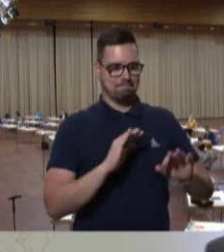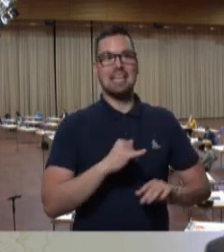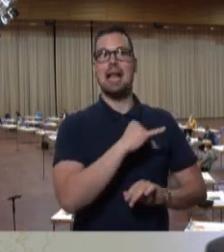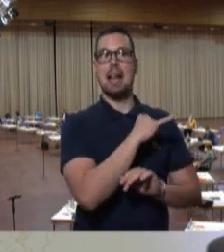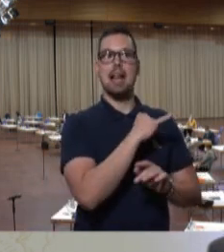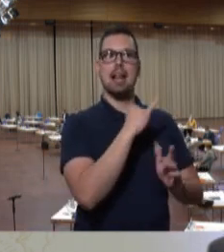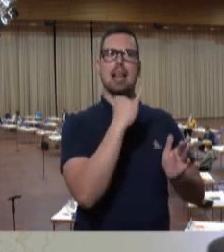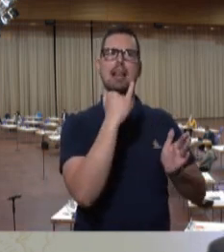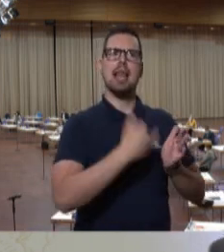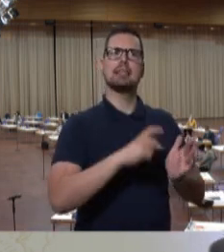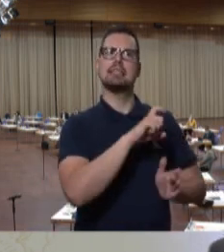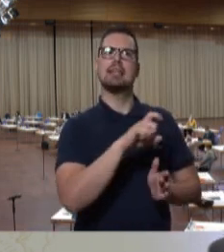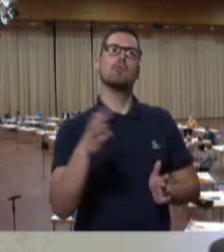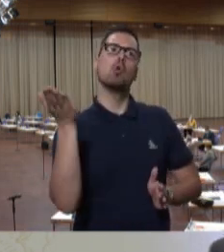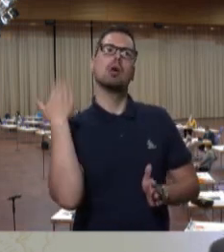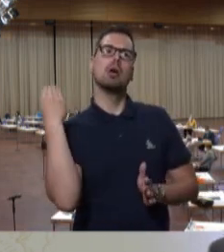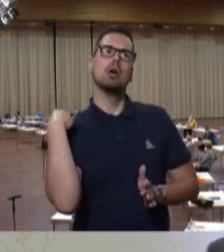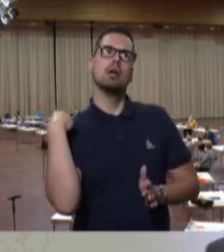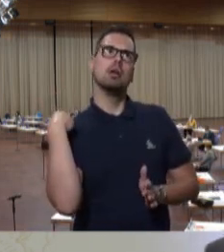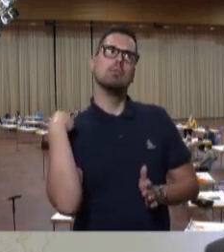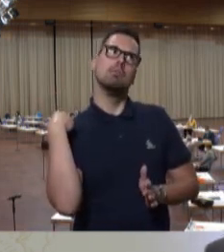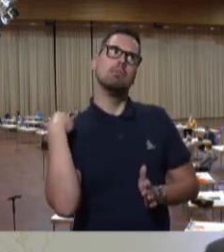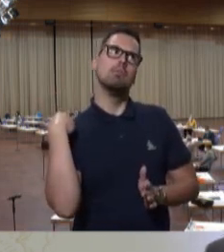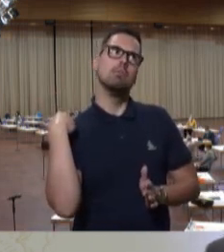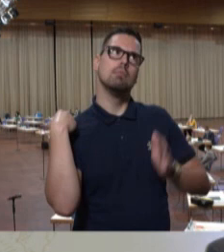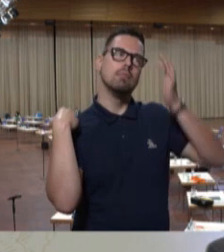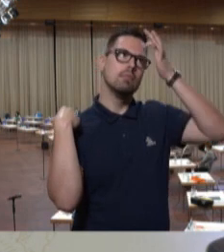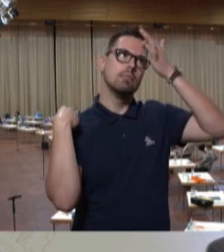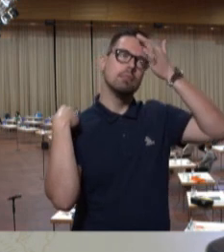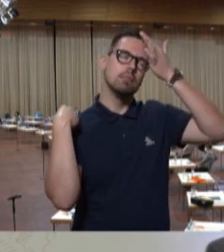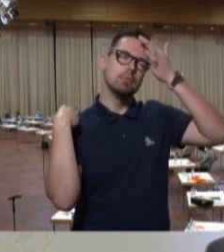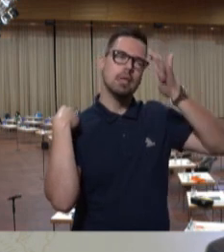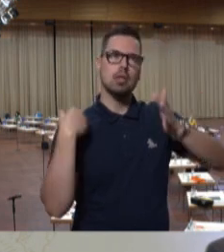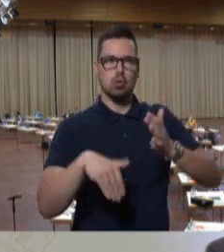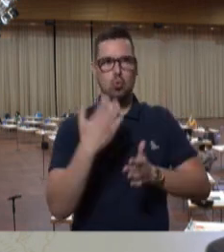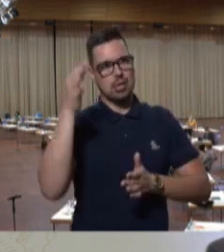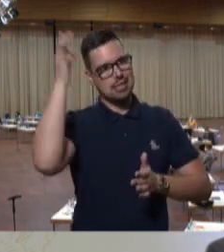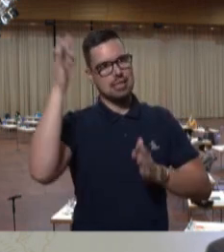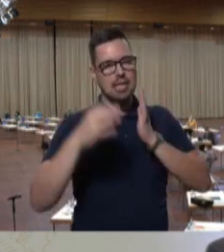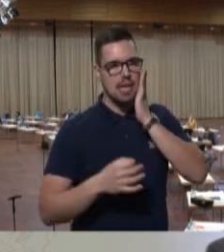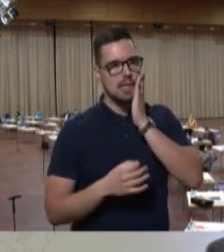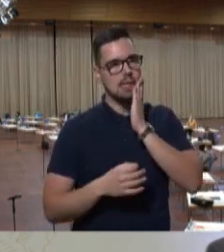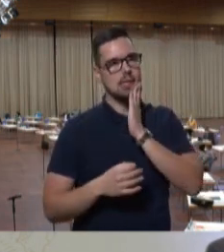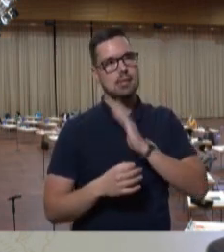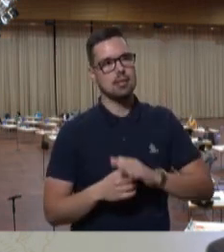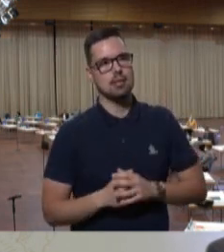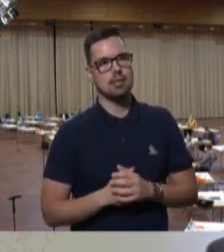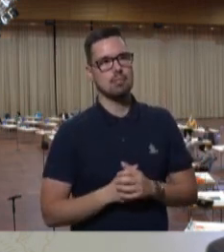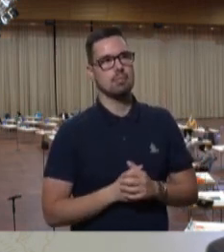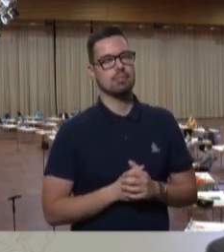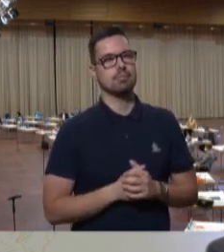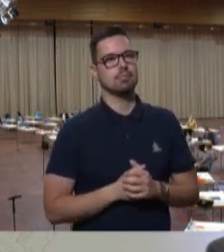in einer Nachrichtensendung ein Geschlechterforscher folgende Gesetze als brandneue Ideen, sich nach allen Seiten gerecht